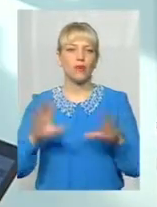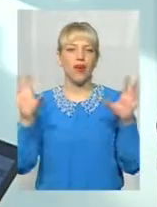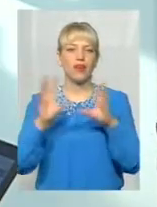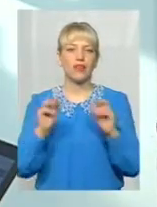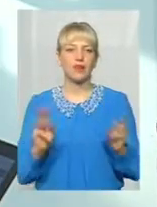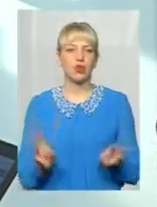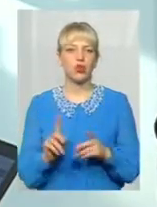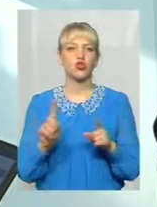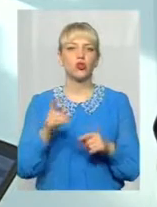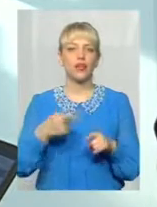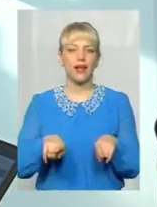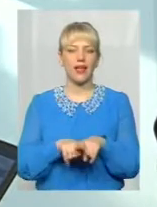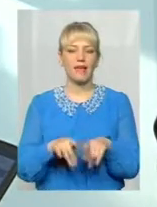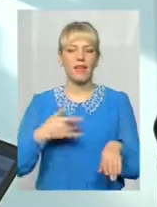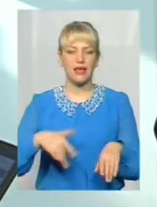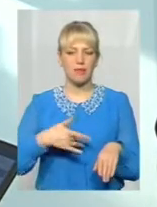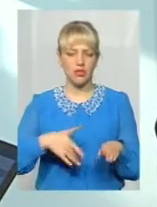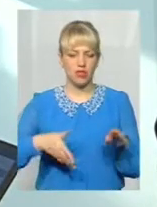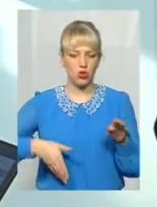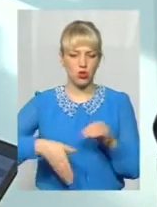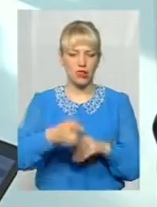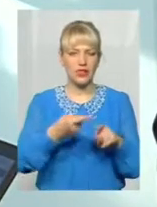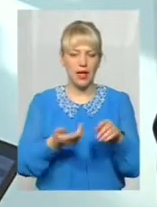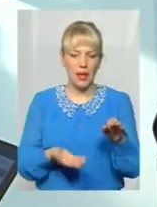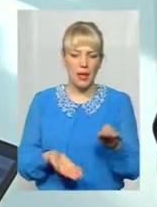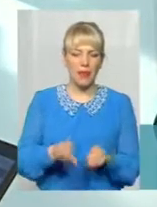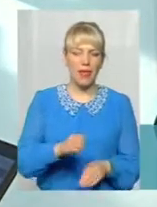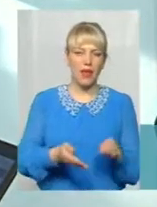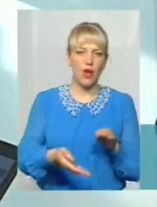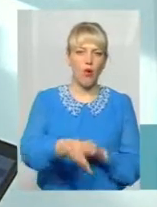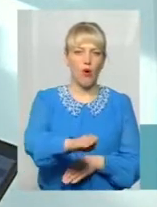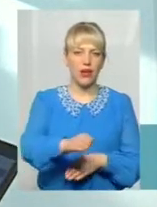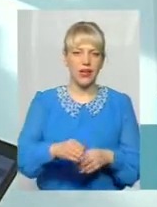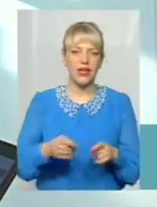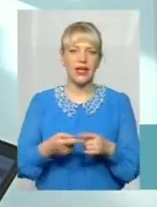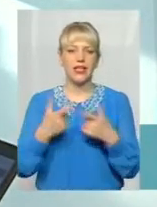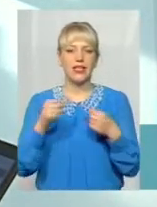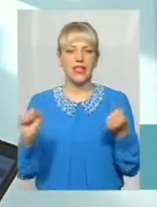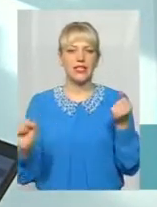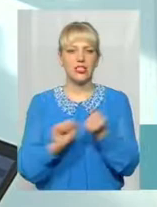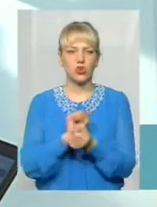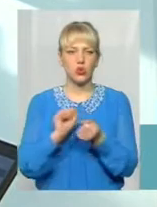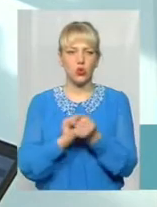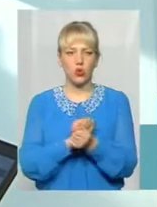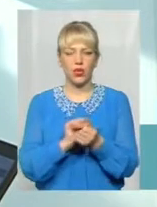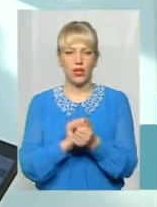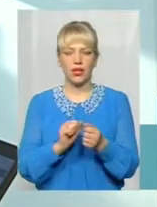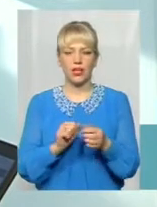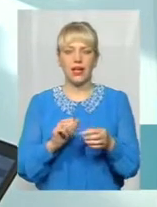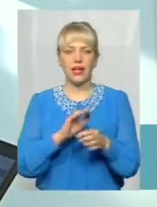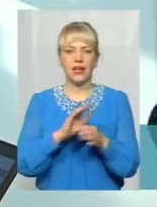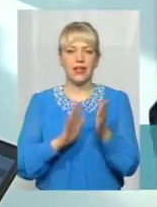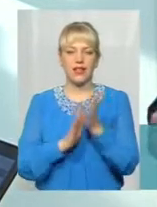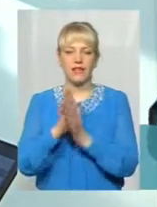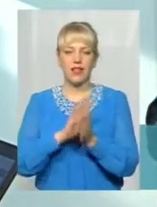минералізована смуга? Це просто переорена земля, де суха підстилка з лісового масиву, не загориться